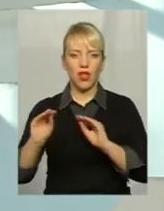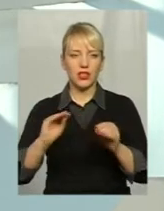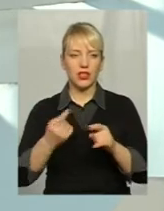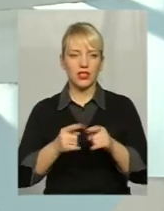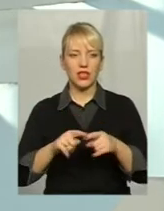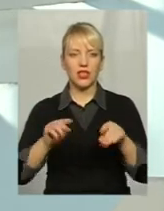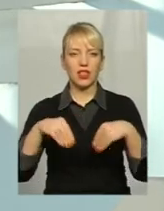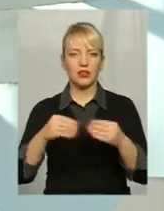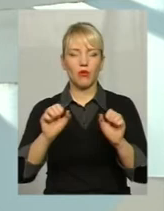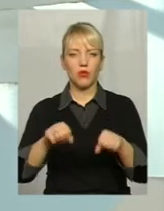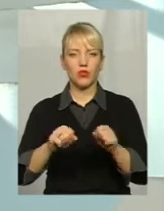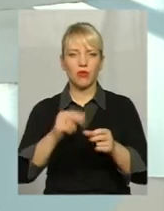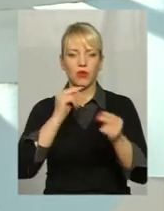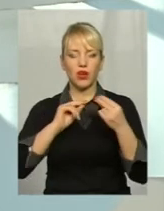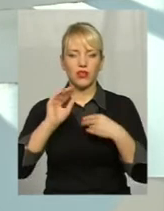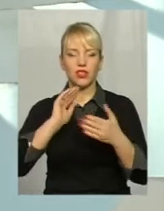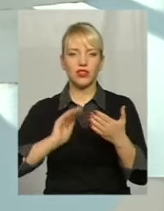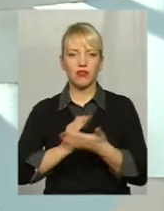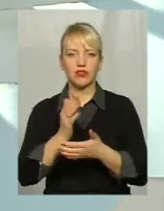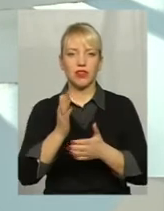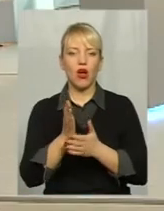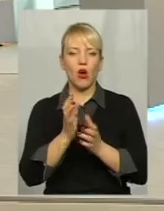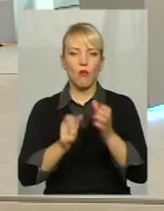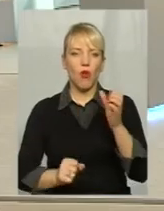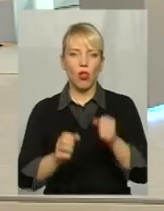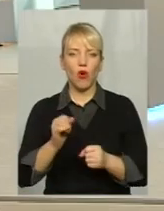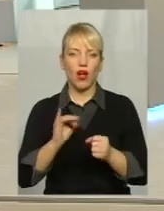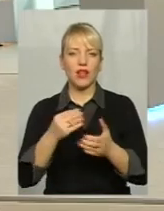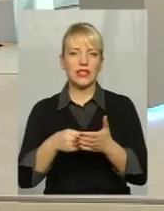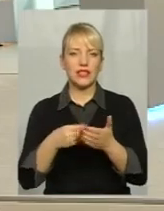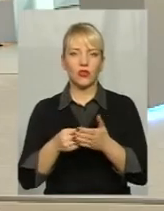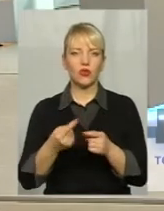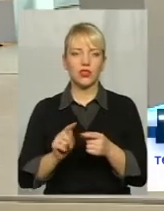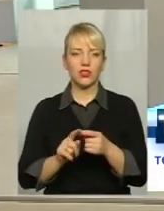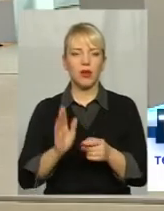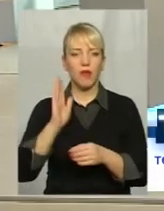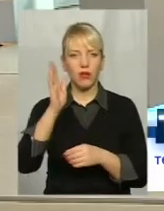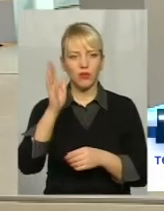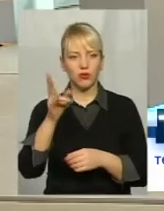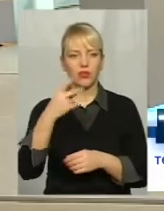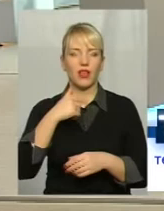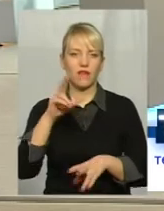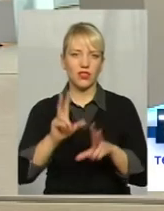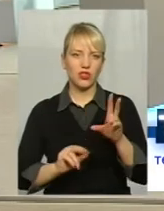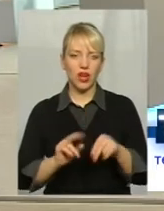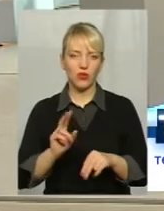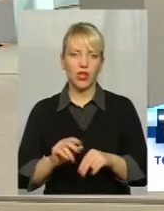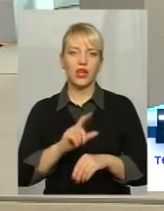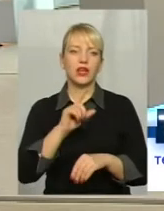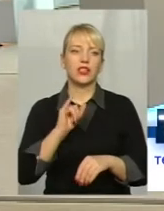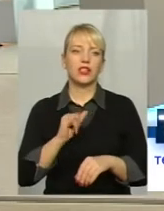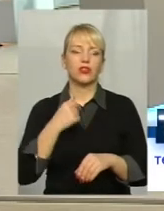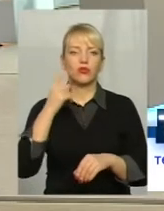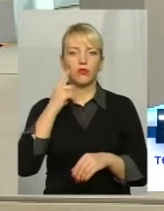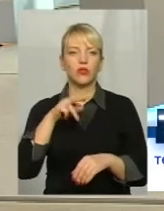покращити якість молока і ціну Відповідно, це каже майбутнє, я рахую, і думаю, і